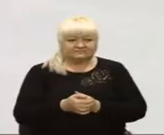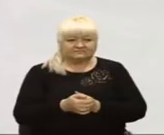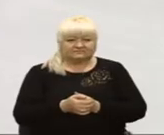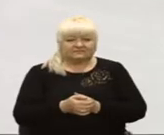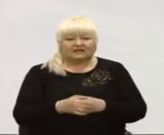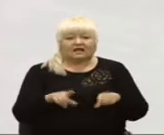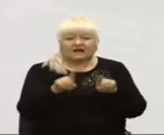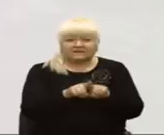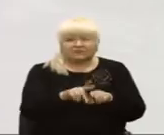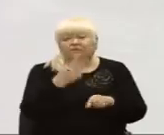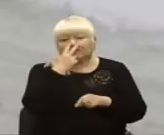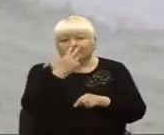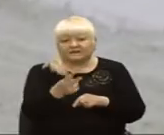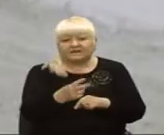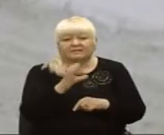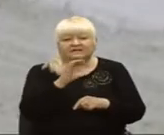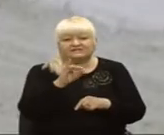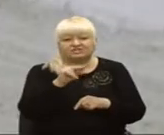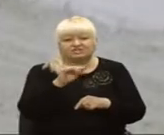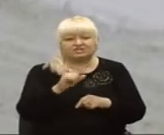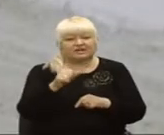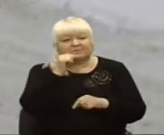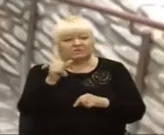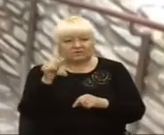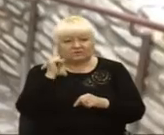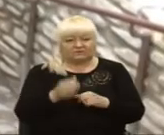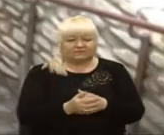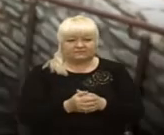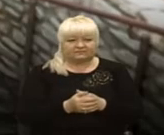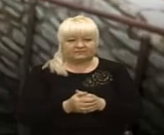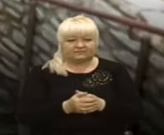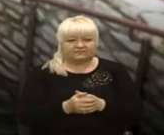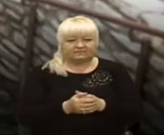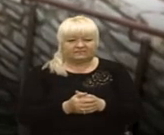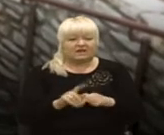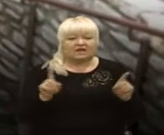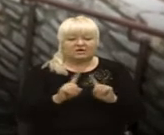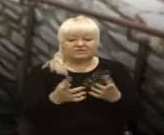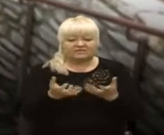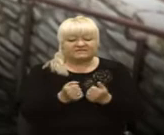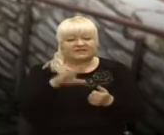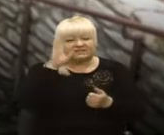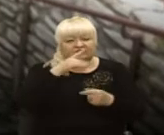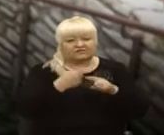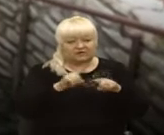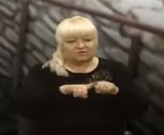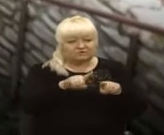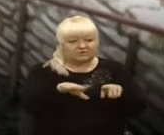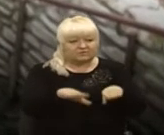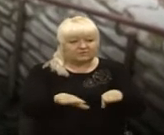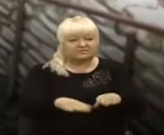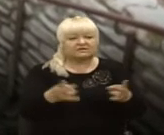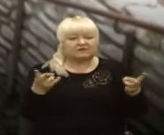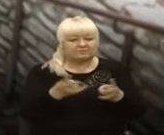А такою ми її бачили у січні минулого року. Зазвичай, аби набрати воду у цьому бюветі у Східниці,